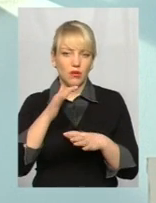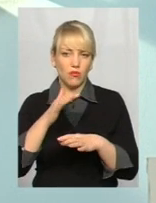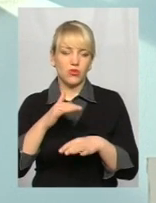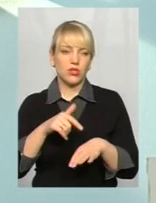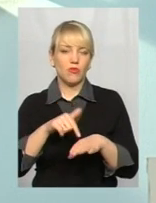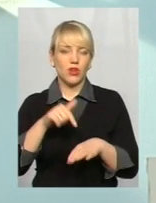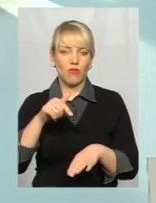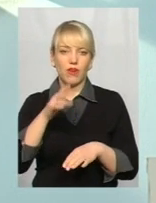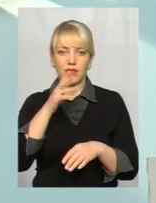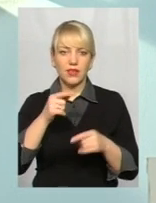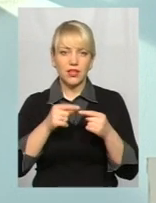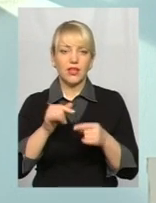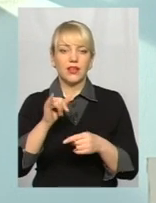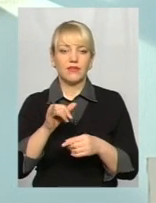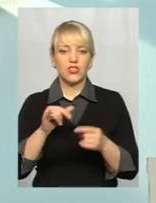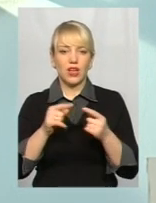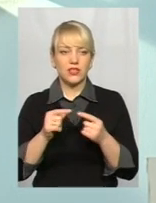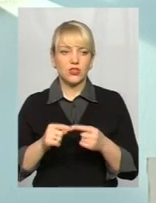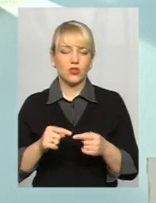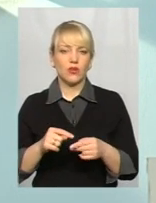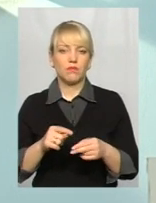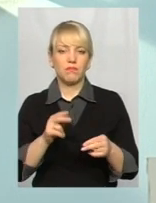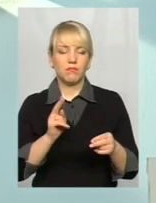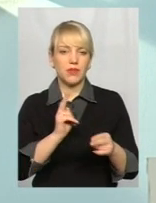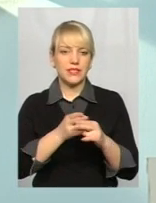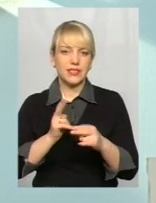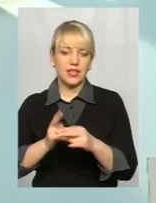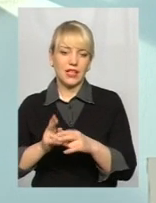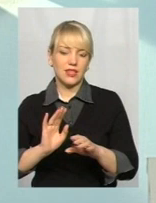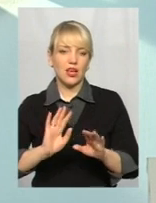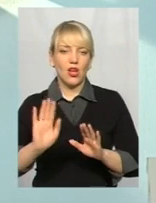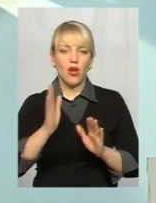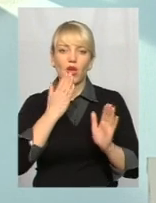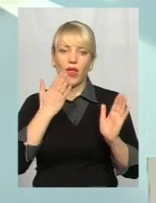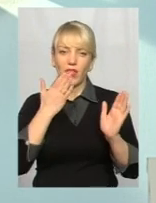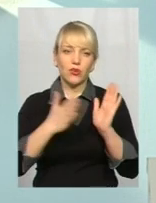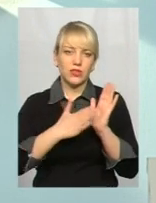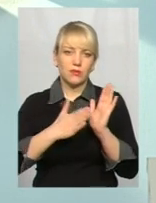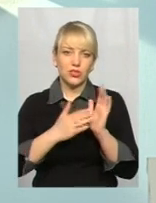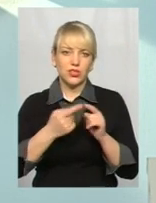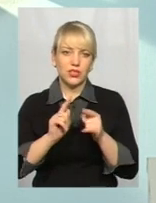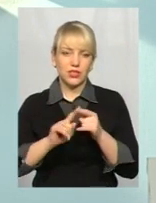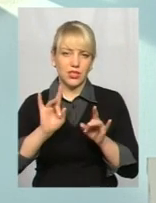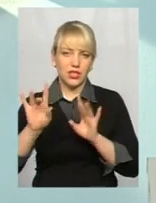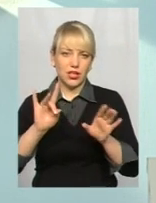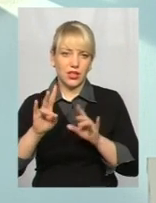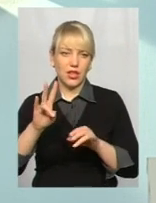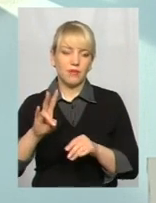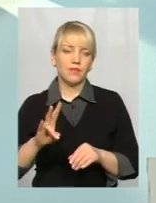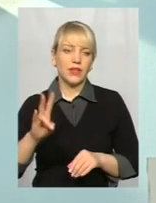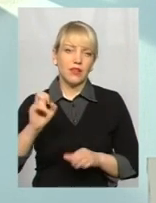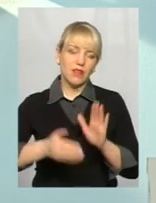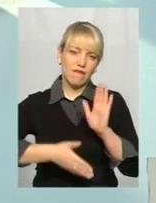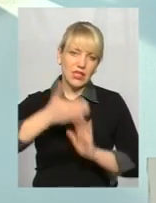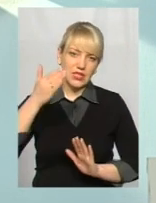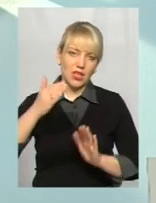реагувати і вчасно присікати фактично розміщення цих паперових незаконних реклам на чи фасадах